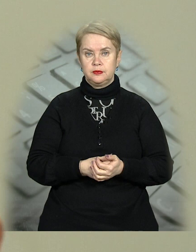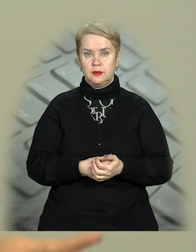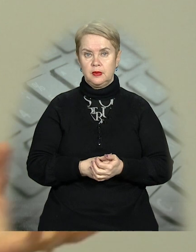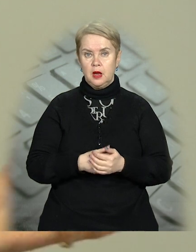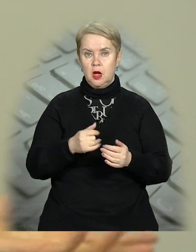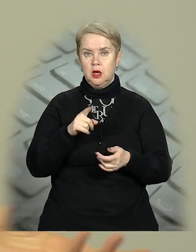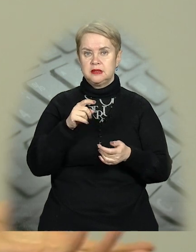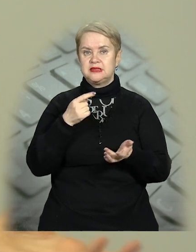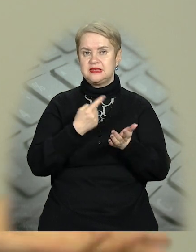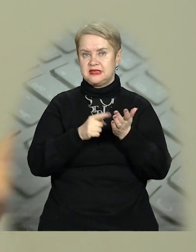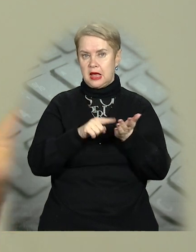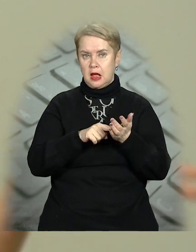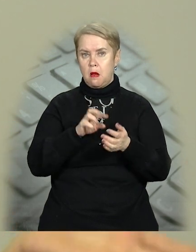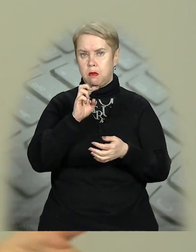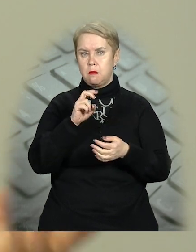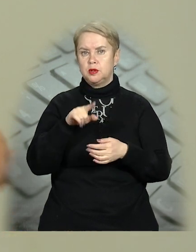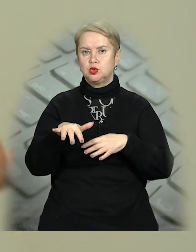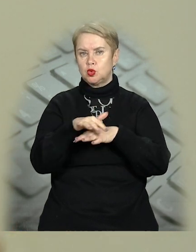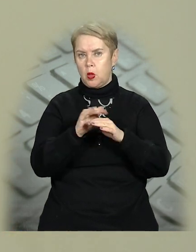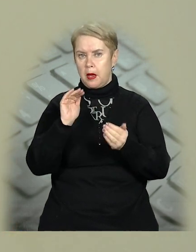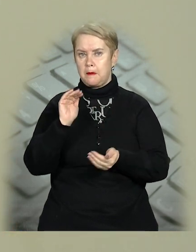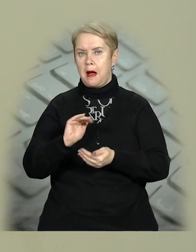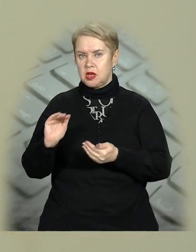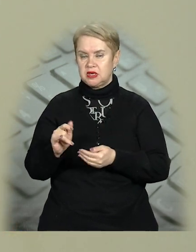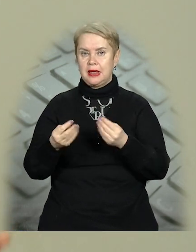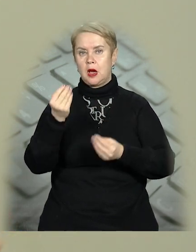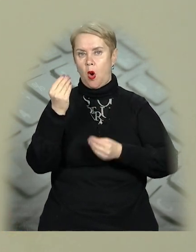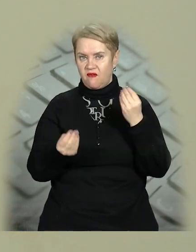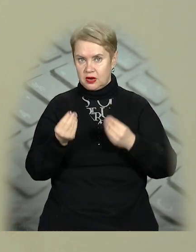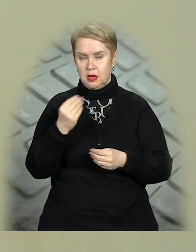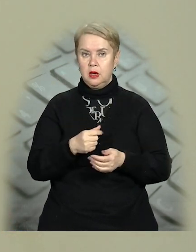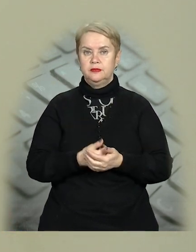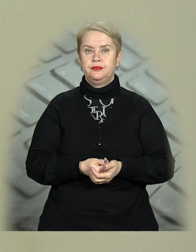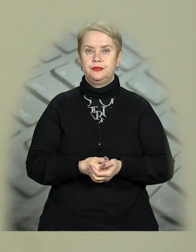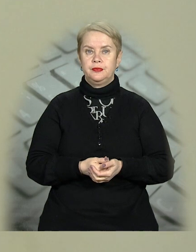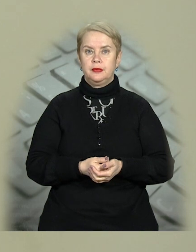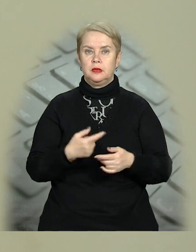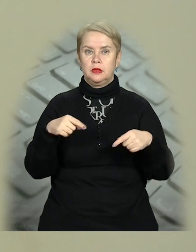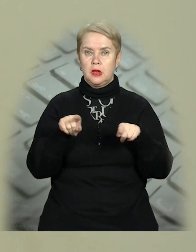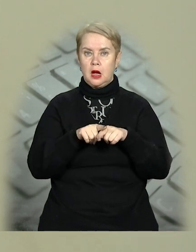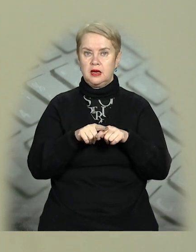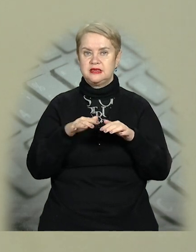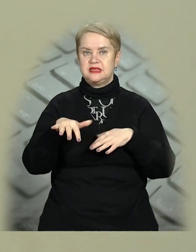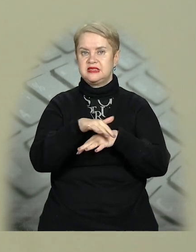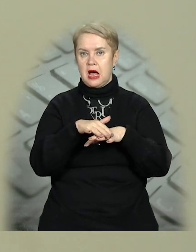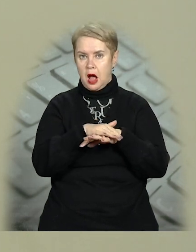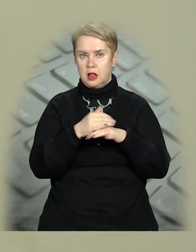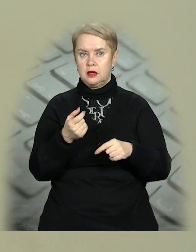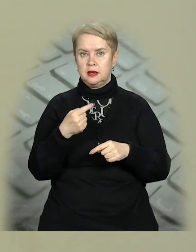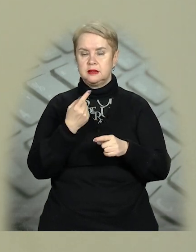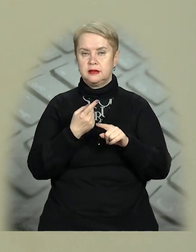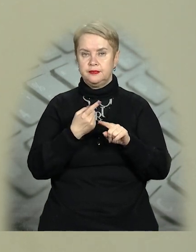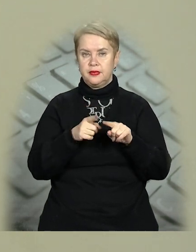Зонування – це бейбі-зони, малішкова зала, ігроруми, також зали для тінейджерів,